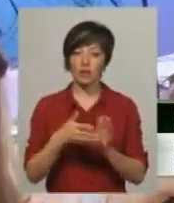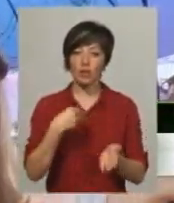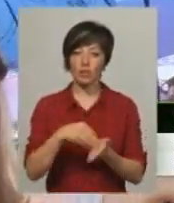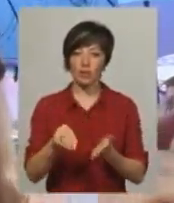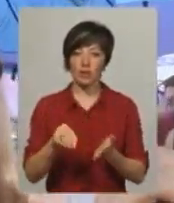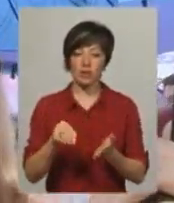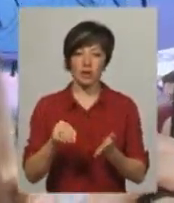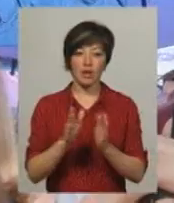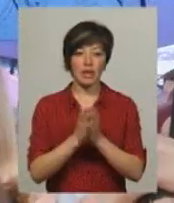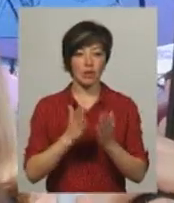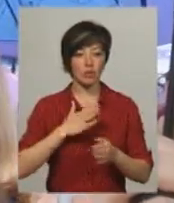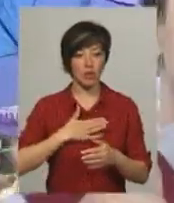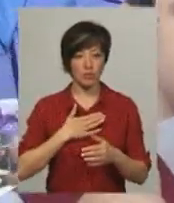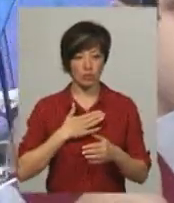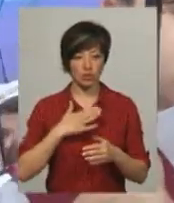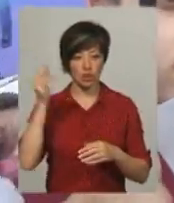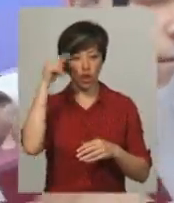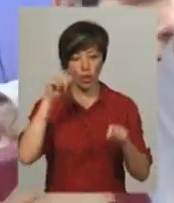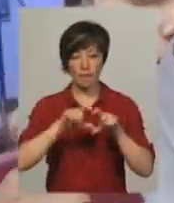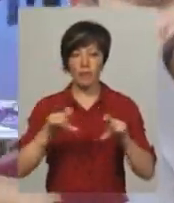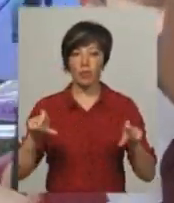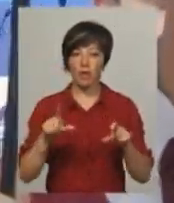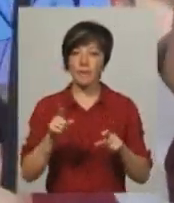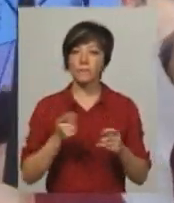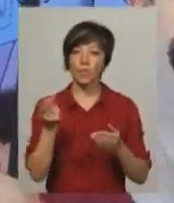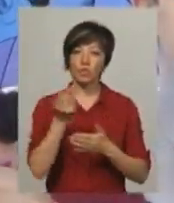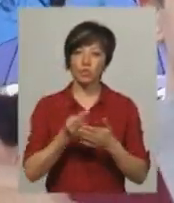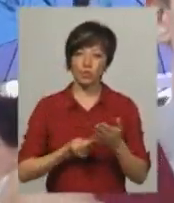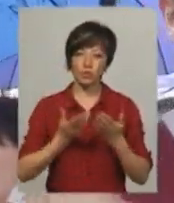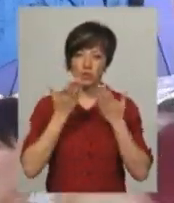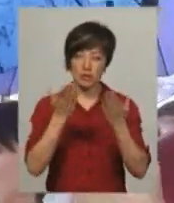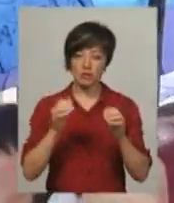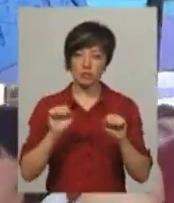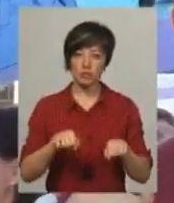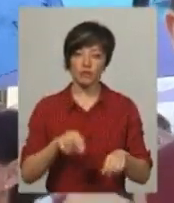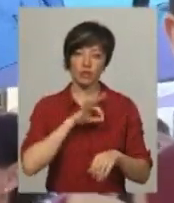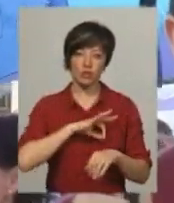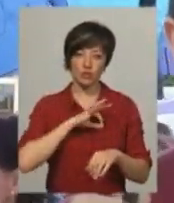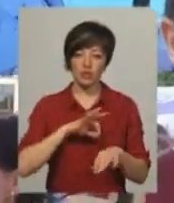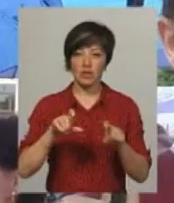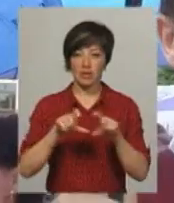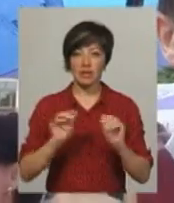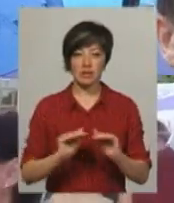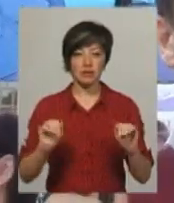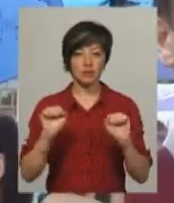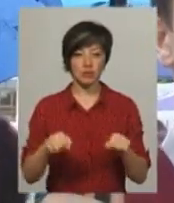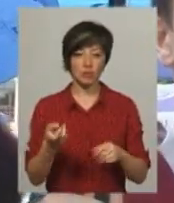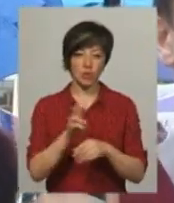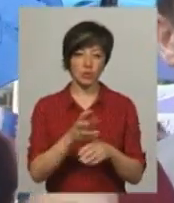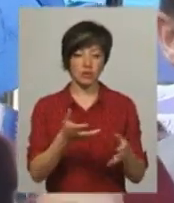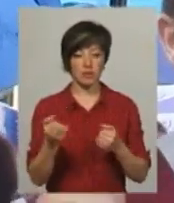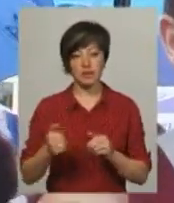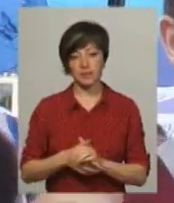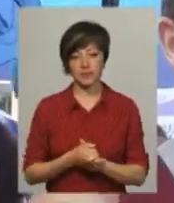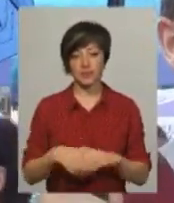додаткових книг до нашої бібліотеки шкільної. Там були художні книги, які будуть використовуватися в бібліотеці, і учні зможуть їх приходити і брати там.